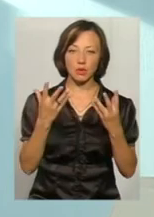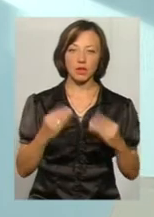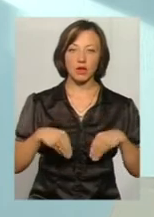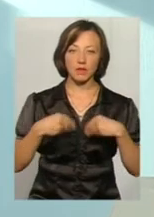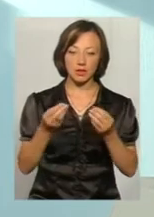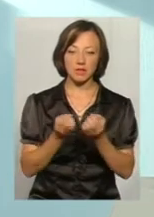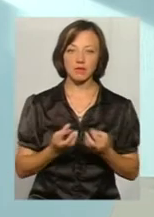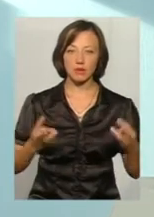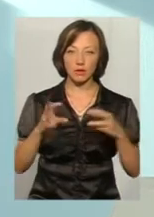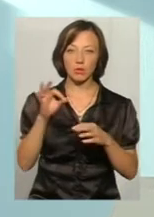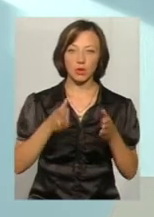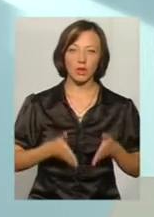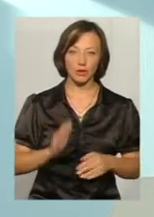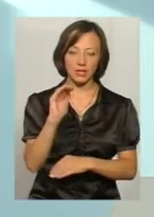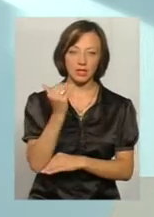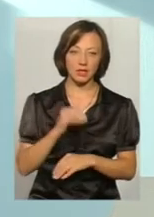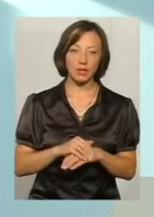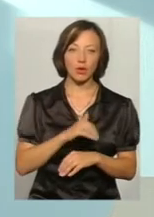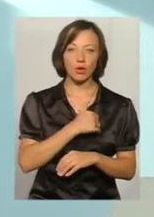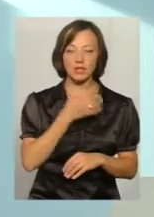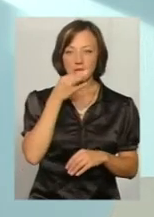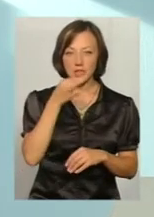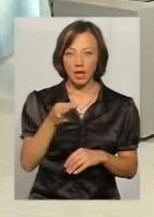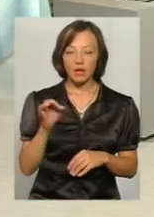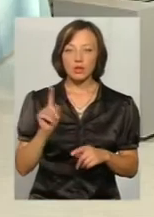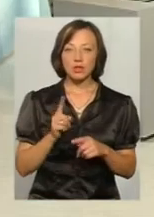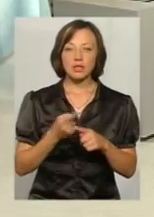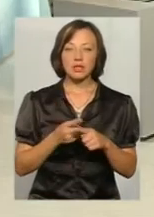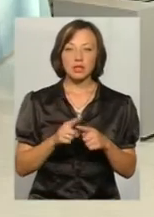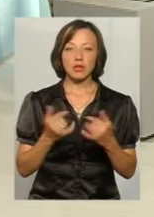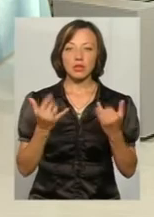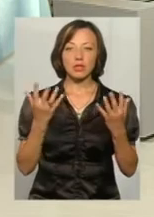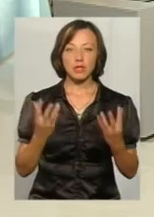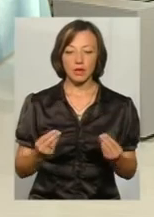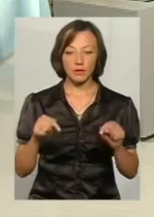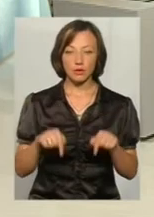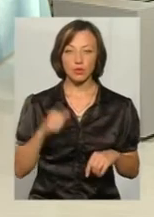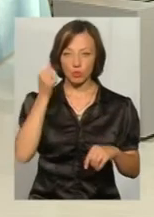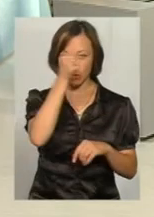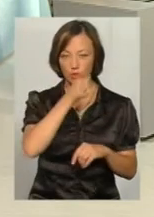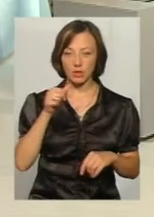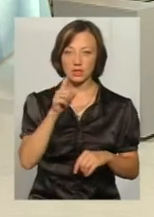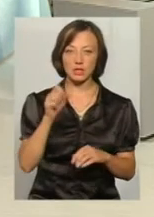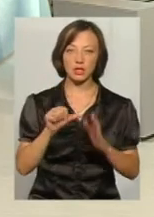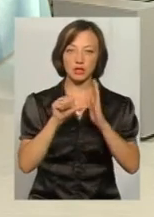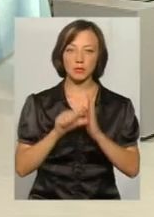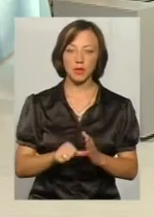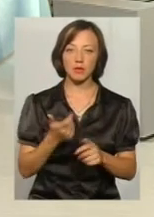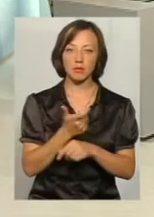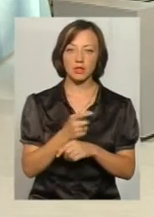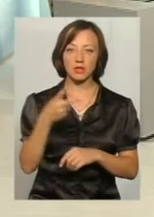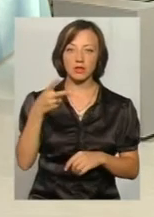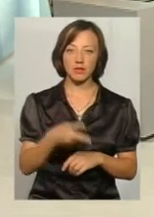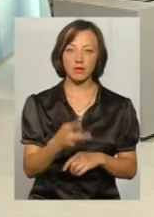свідоцтво про народження дитини. Я хочу сказати, що на сьогоднішній день, от вже в цьому році, за 6 місяців, більше 2,5